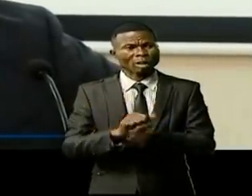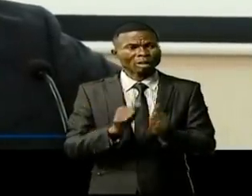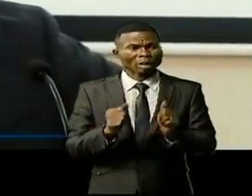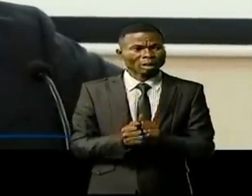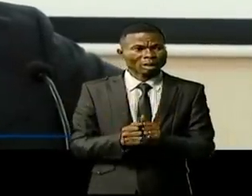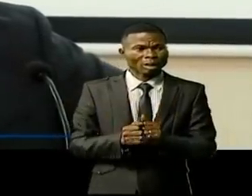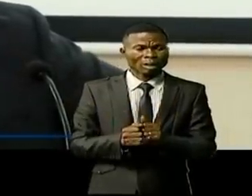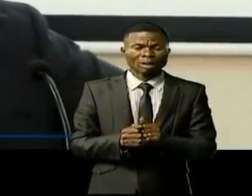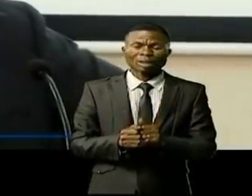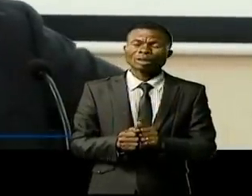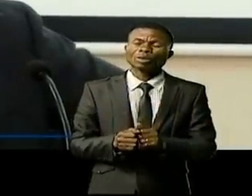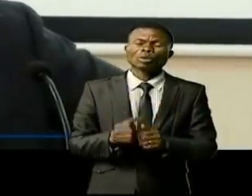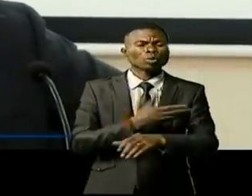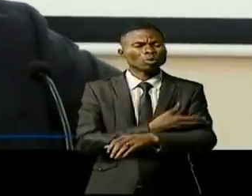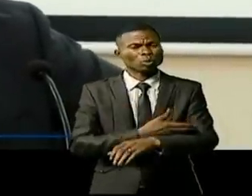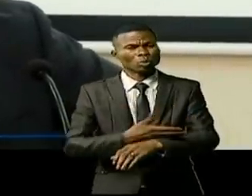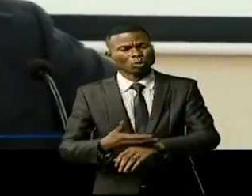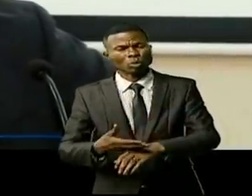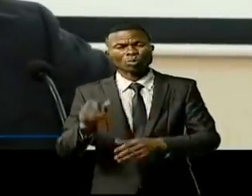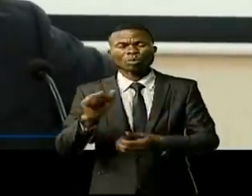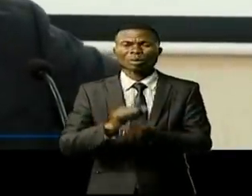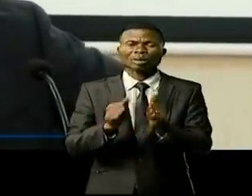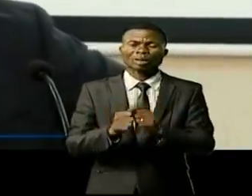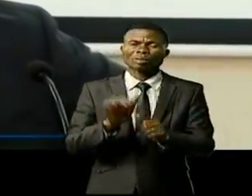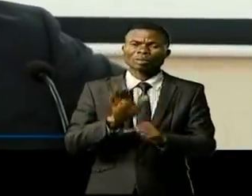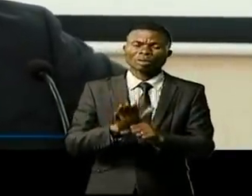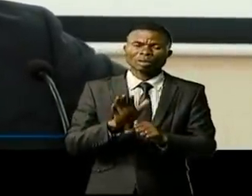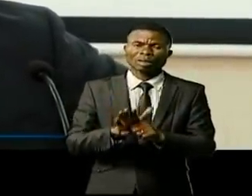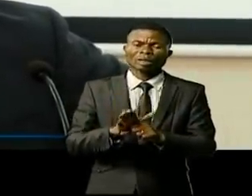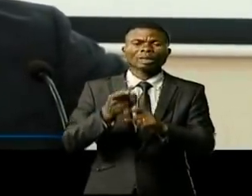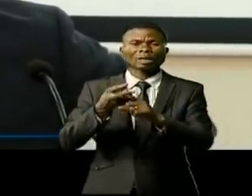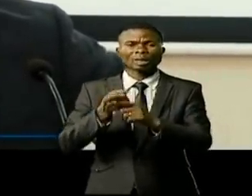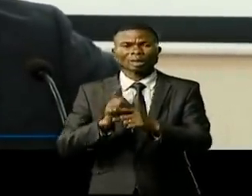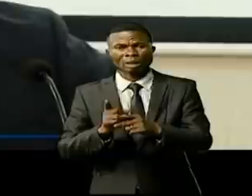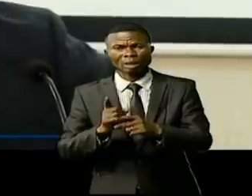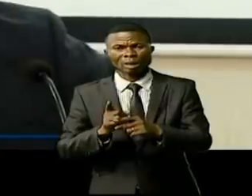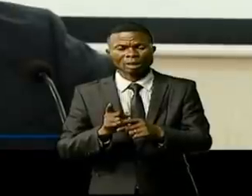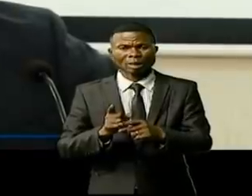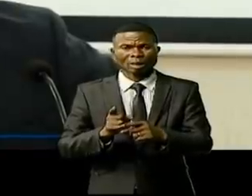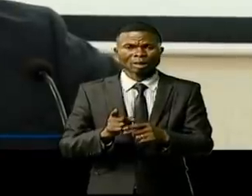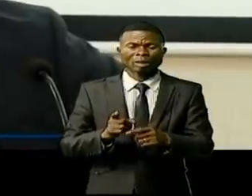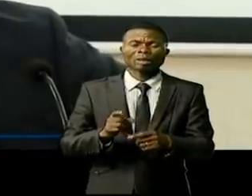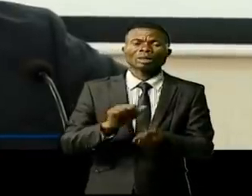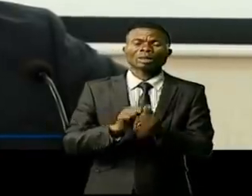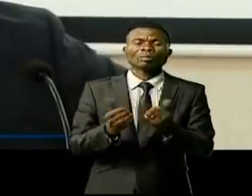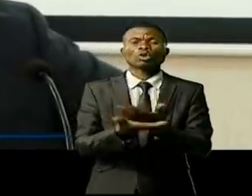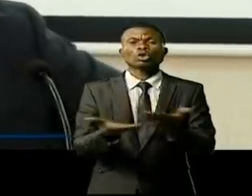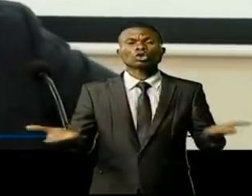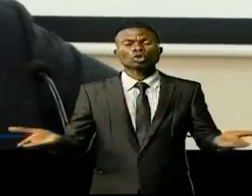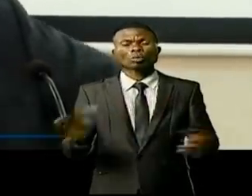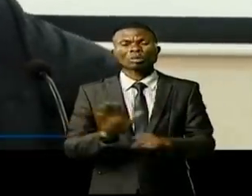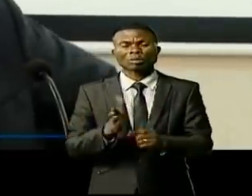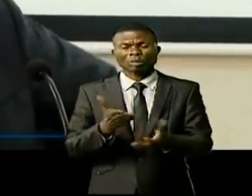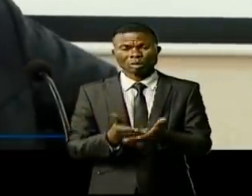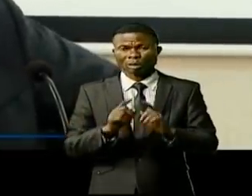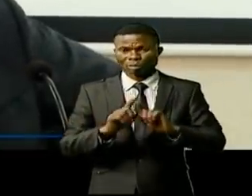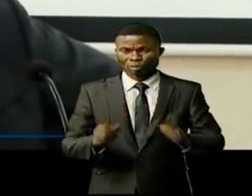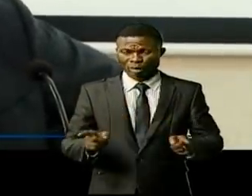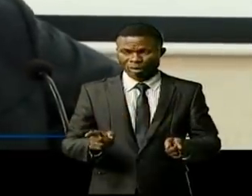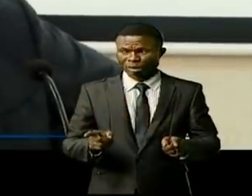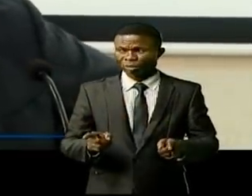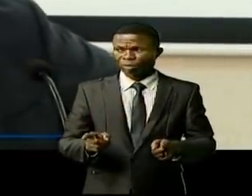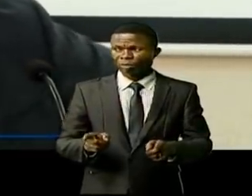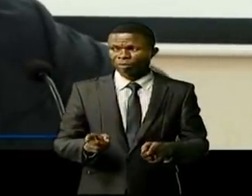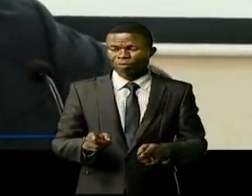professionnels, il y a des problèmes liés à la coche-hommage qui vient d'avenir à ce moment, mais dans le futur,